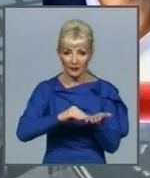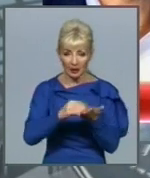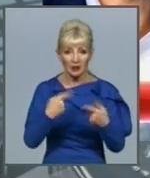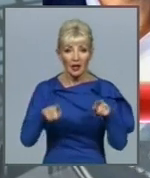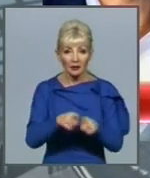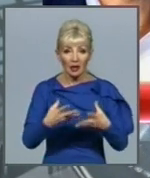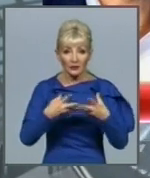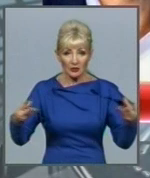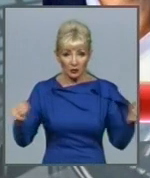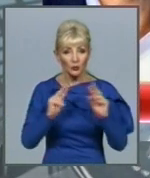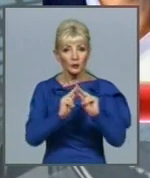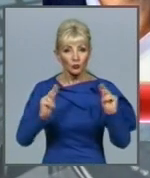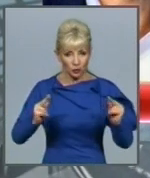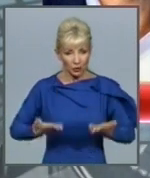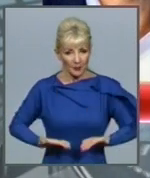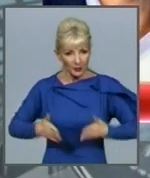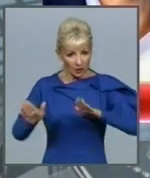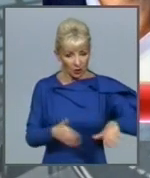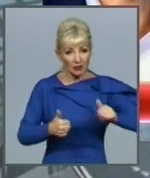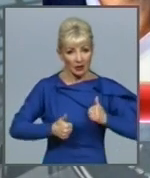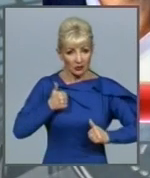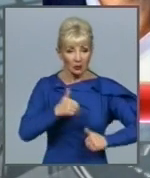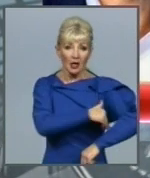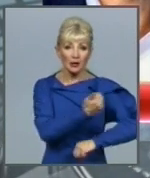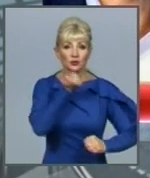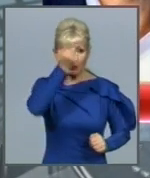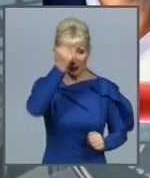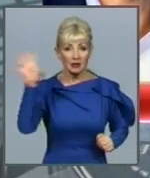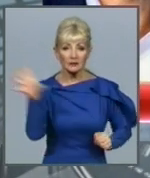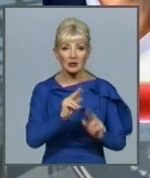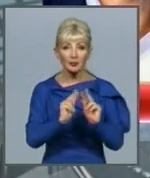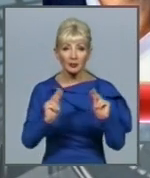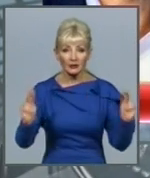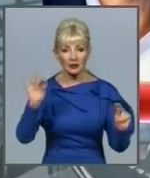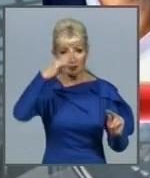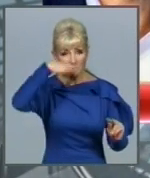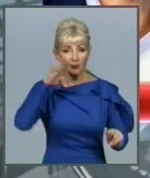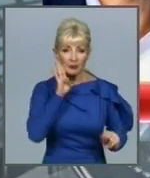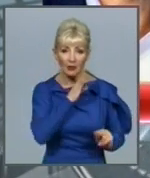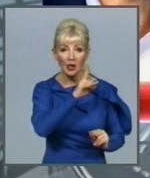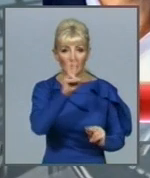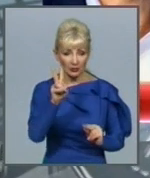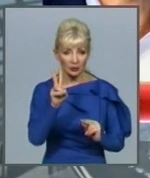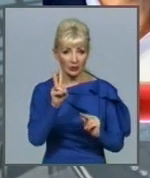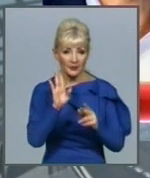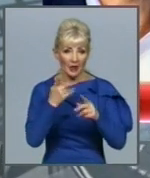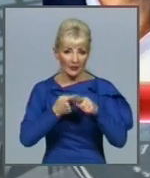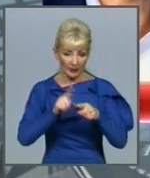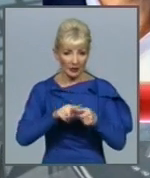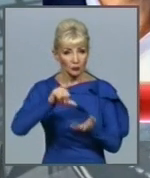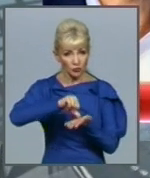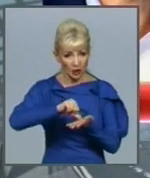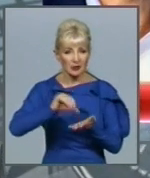пережили достойно. Хочу подякувати всім викладачам та батькам, які до цього долучились і гідно пройшли випробовування